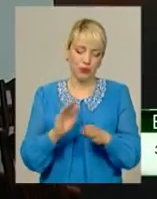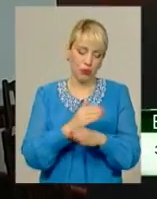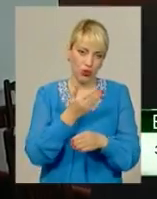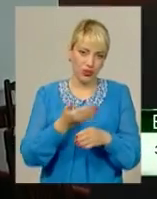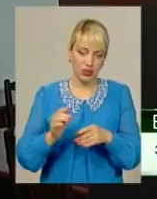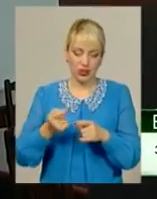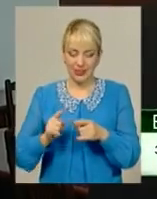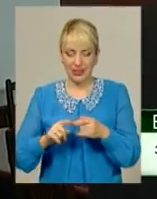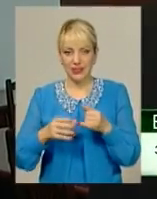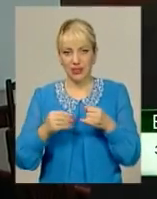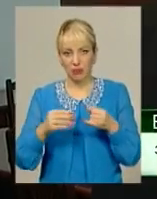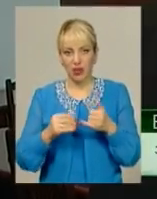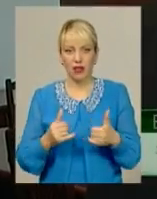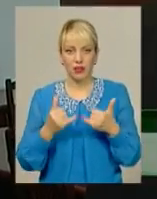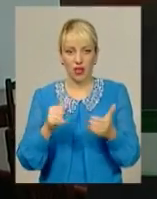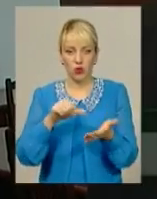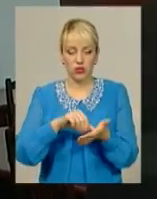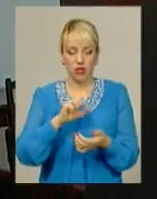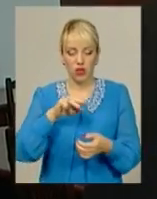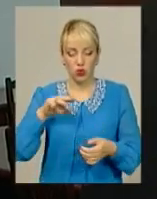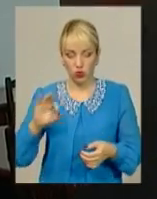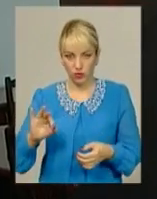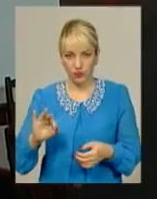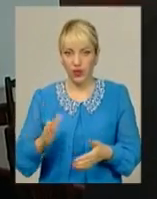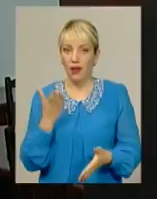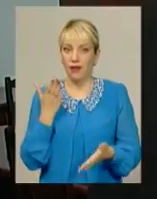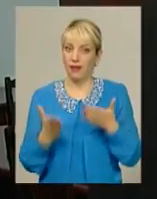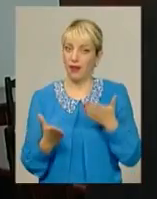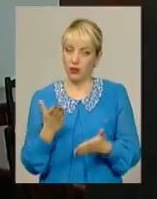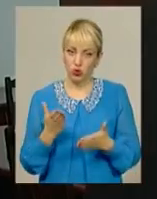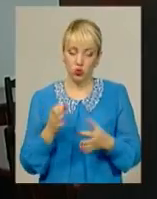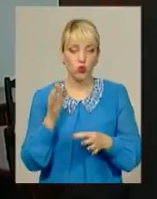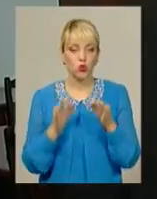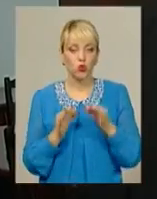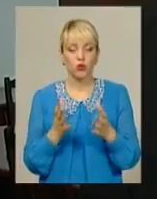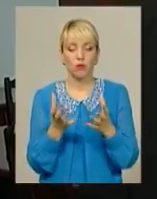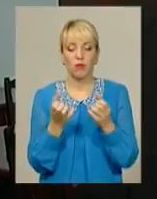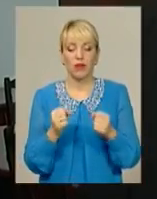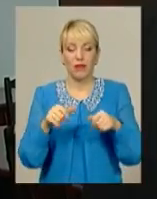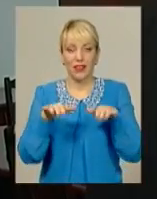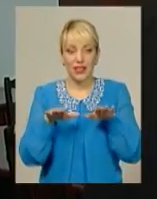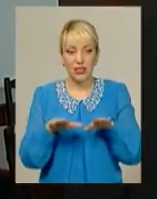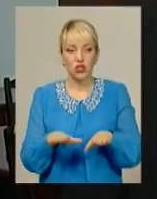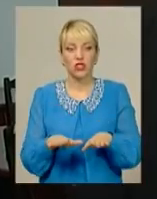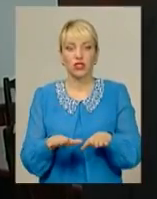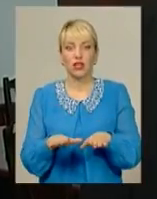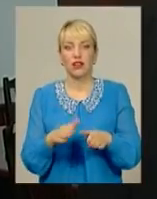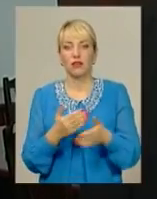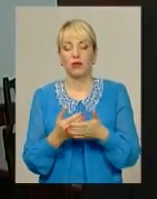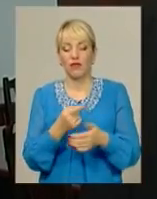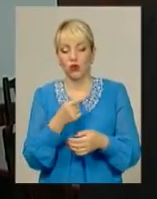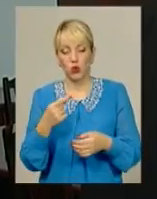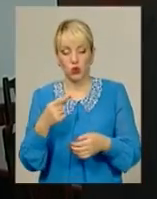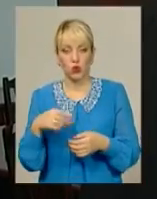згідно з заяв, учасників АТО буде розподілена земельна ділянка. Якщо буде прийнято рішення негативне по